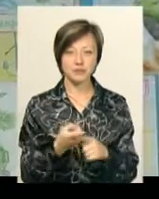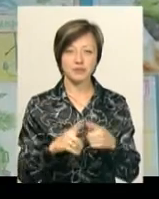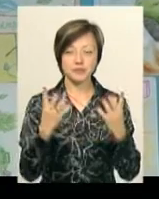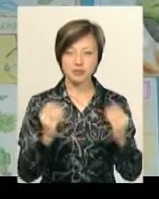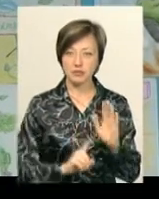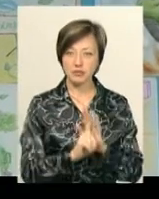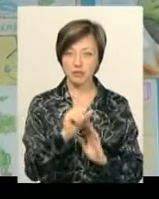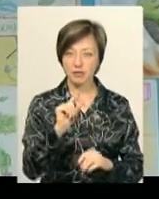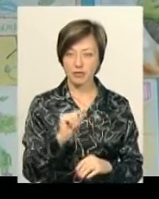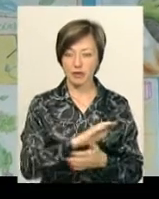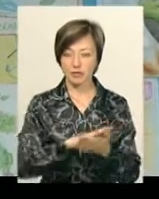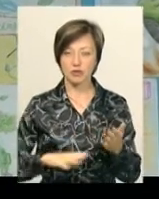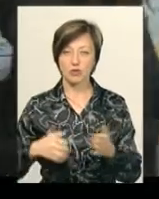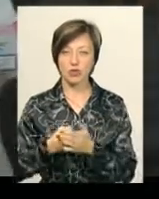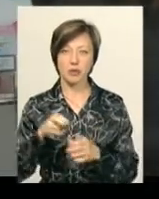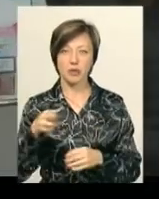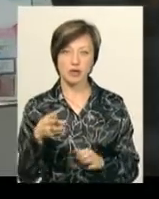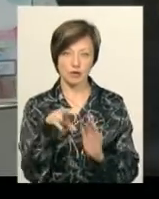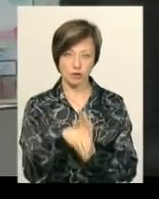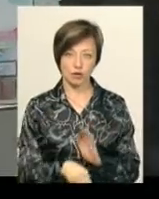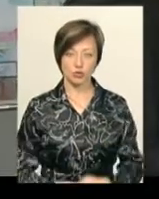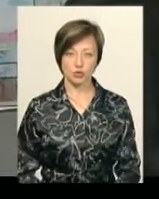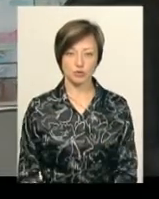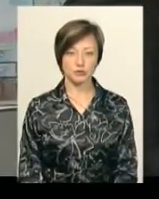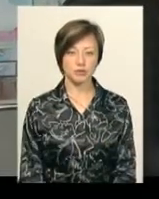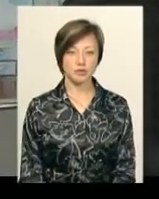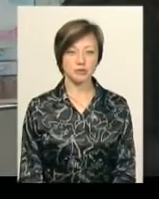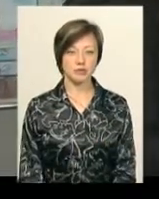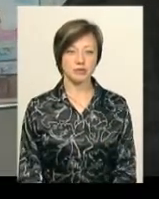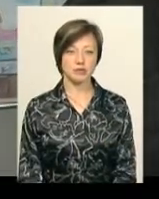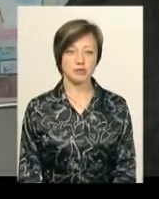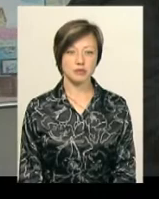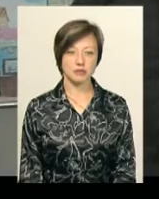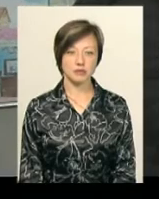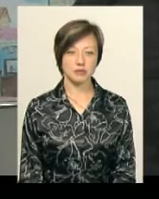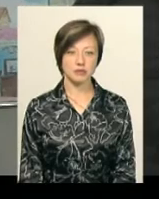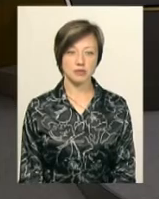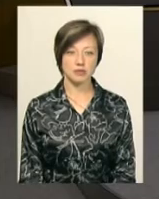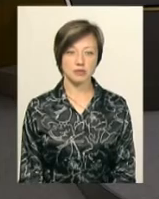понеділок і триватимуть до п'ятниці включно. Світлана Поробок, Віктор Кривий, новини, Поділяцентр.